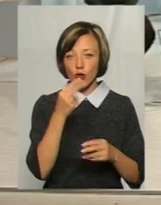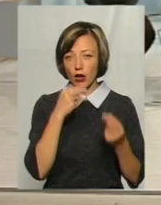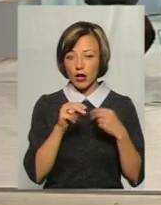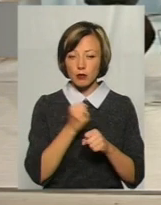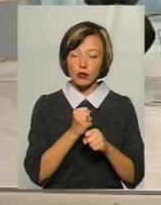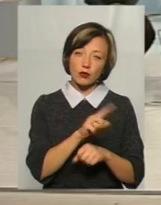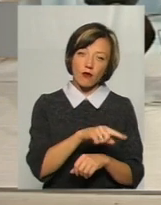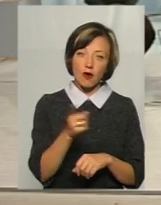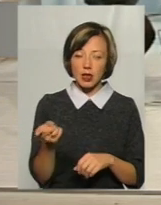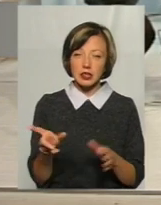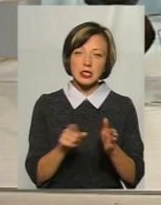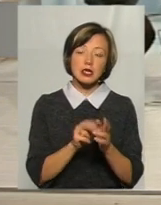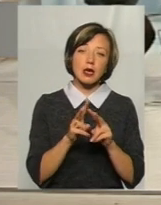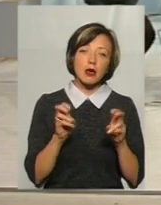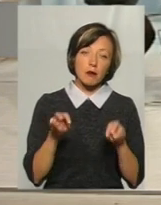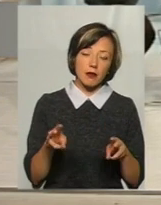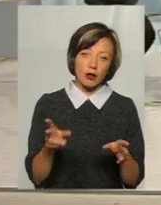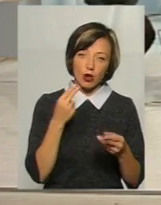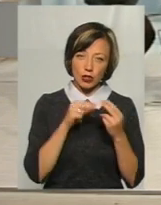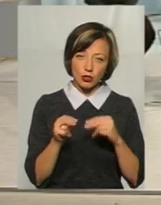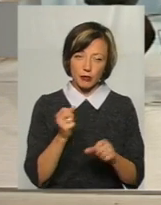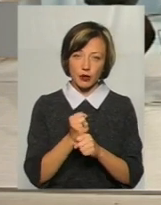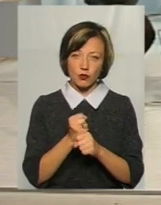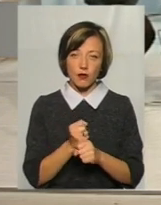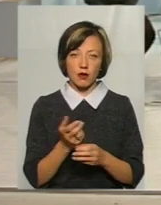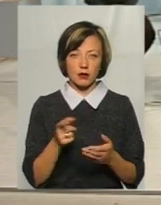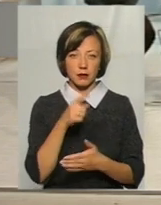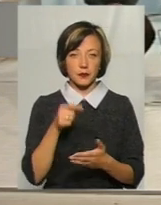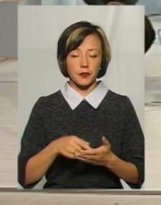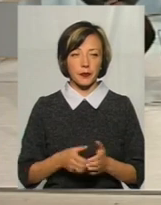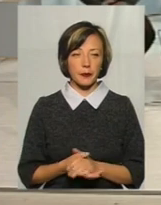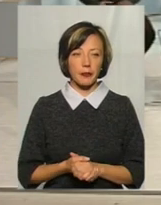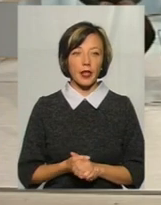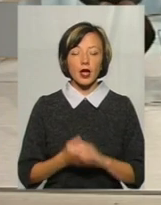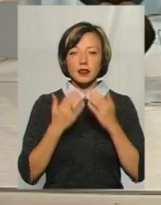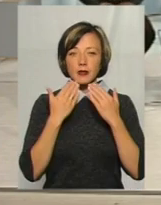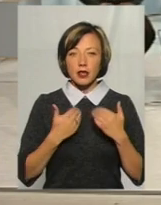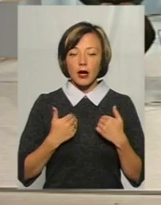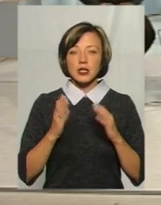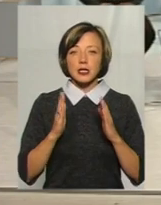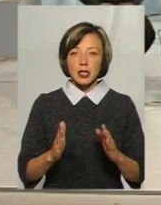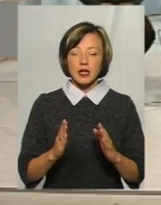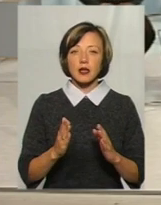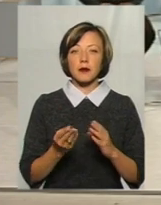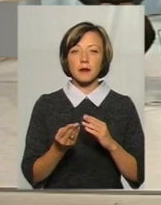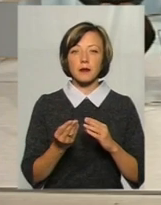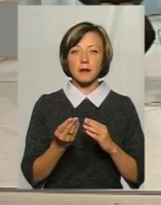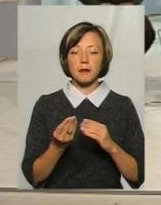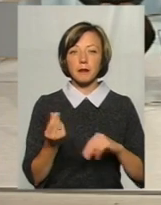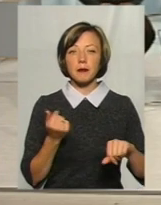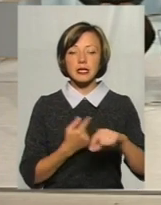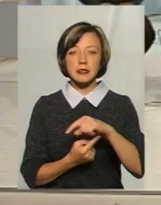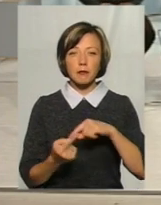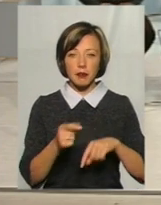працювати, з ким йому краще працювати? Саме звертаються тільки ті підприємці,